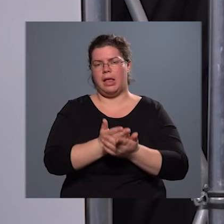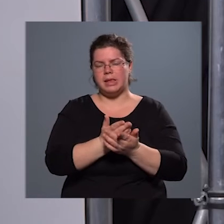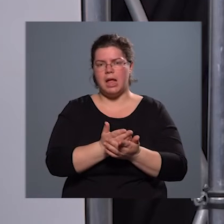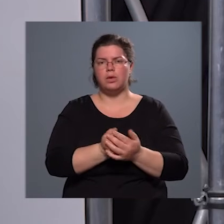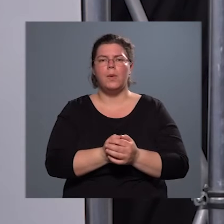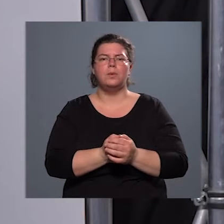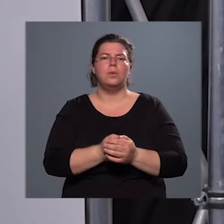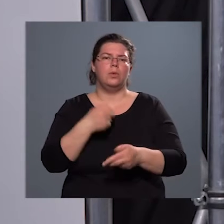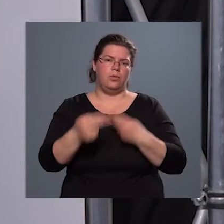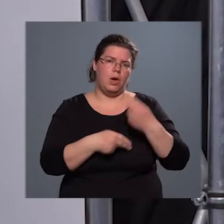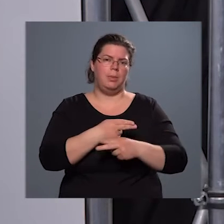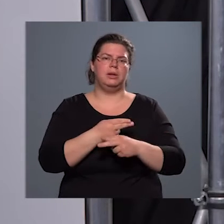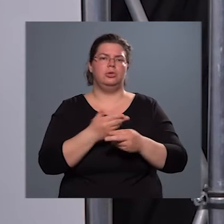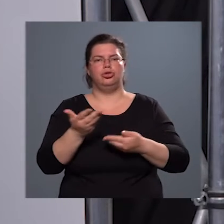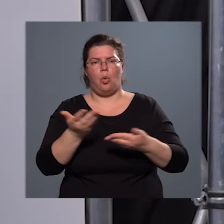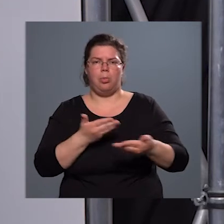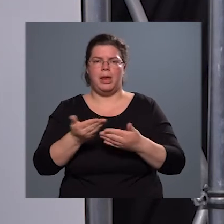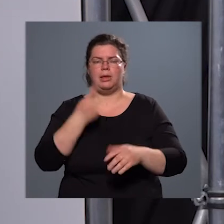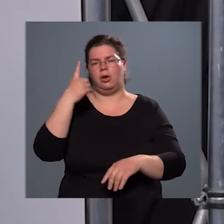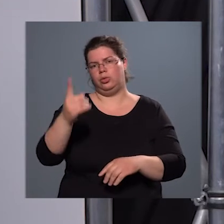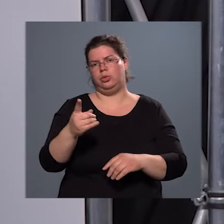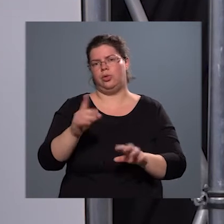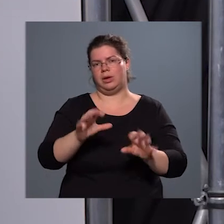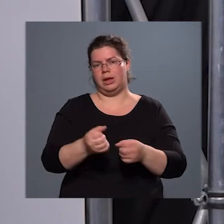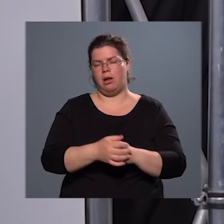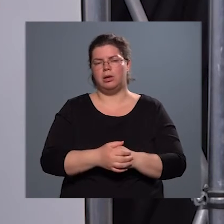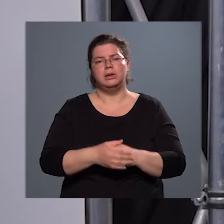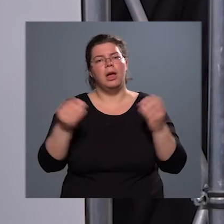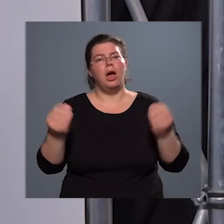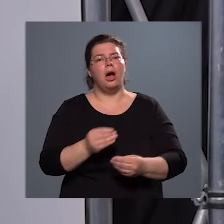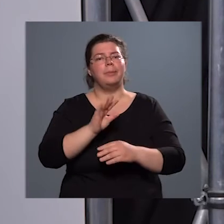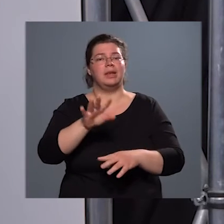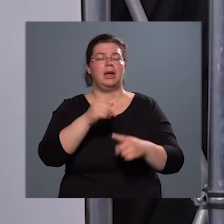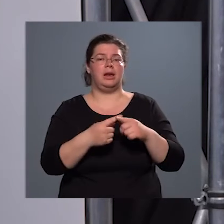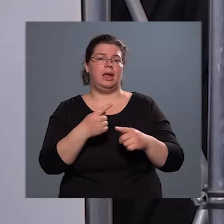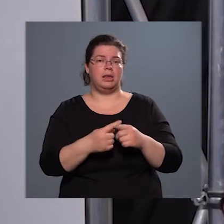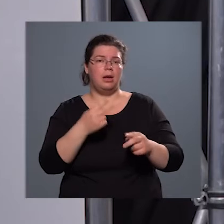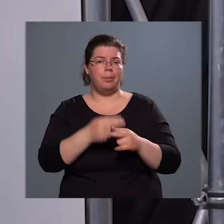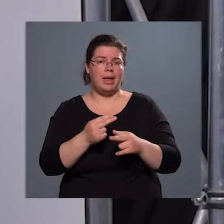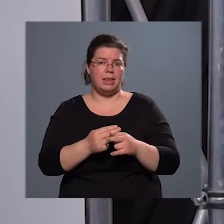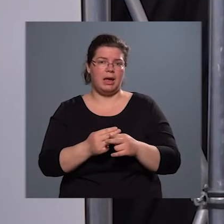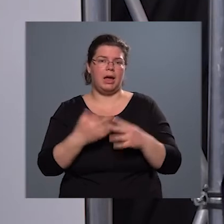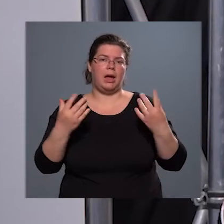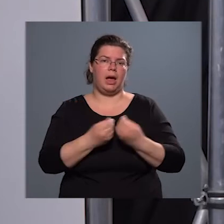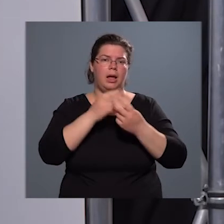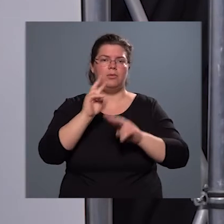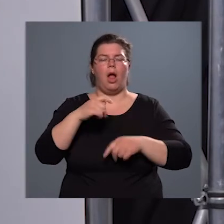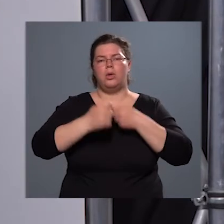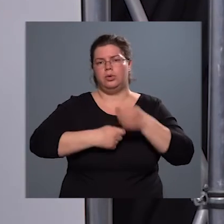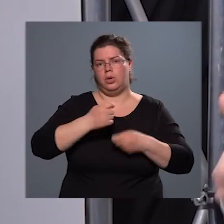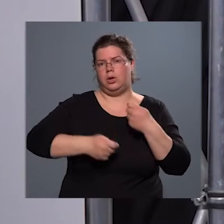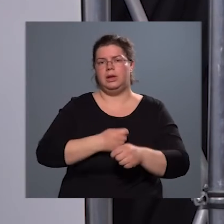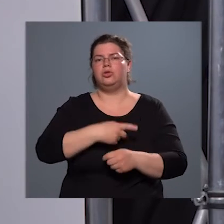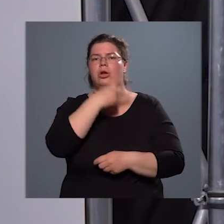folyamatos kóperációt tudjon kialakulni, aminek része a betegek elvaló törődés,